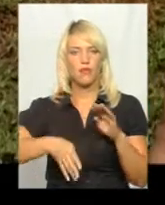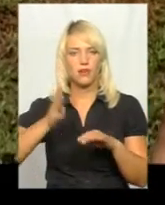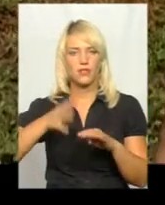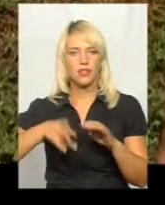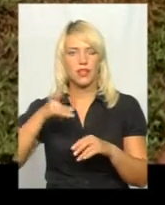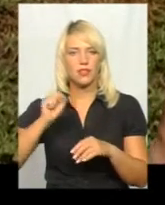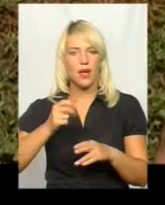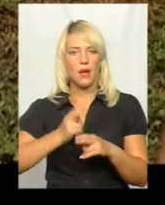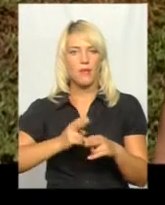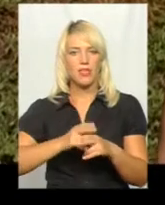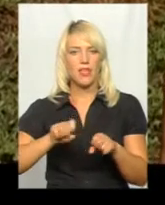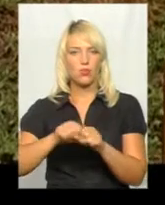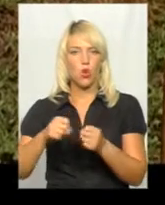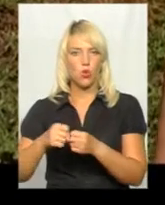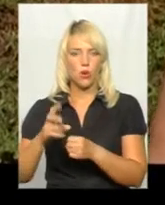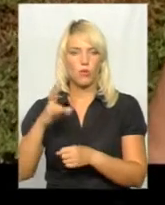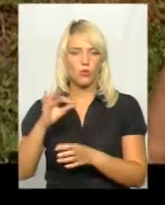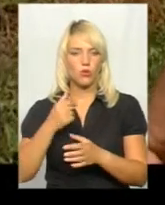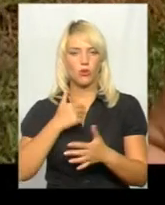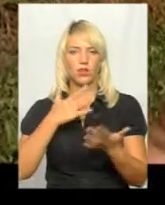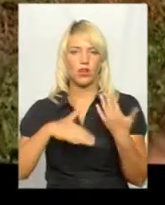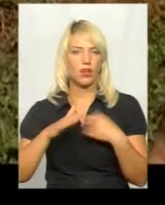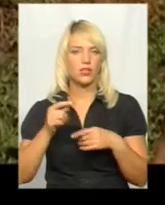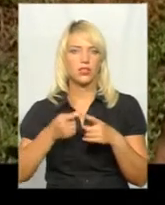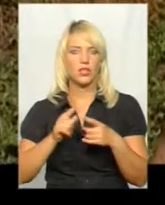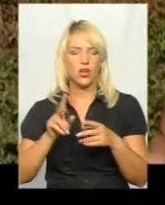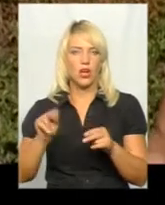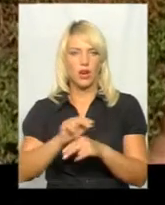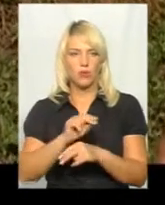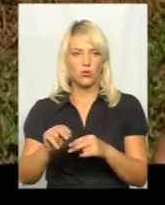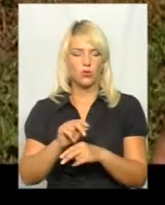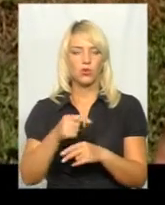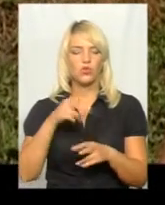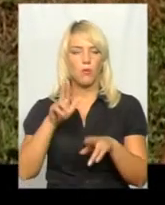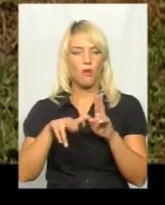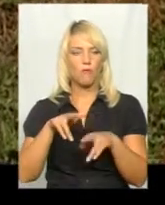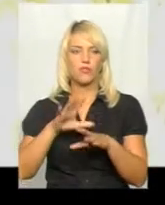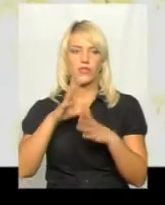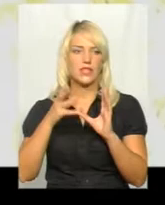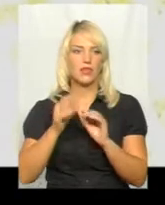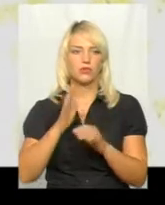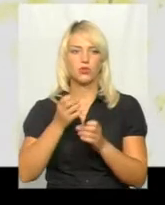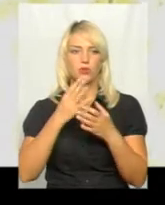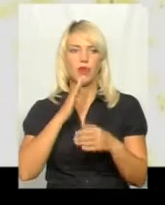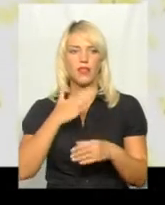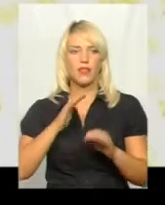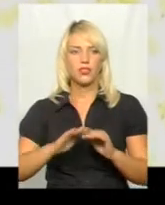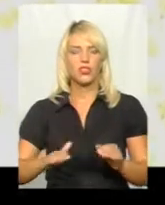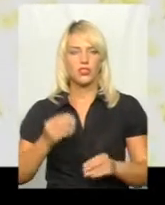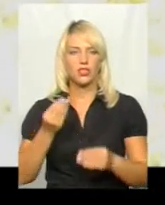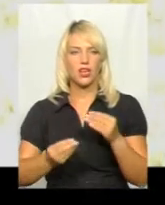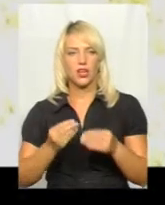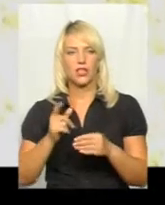слава Богу, заспокоїлася. Я дуже рада, що його ремонтують і пофарбують, взагалі буде добре. Наші діти граються, їм